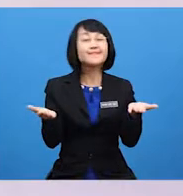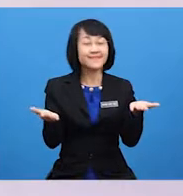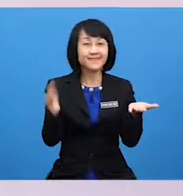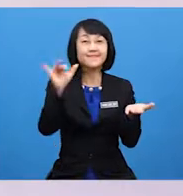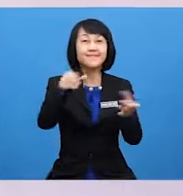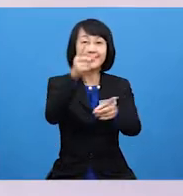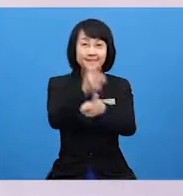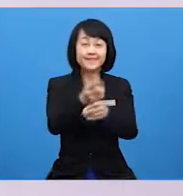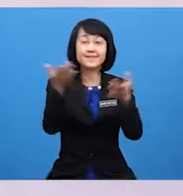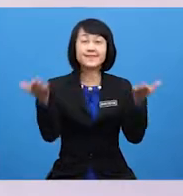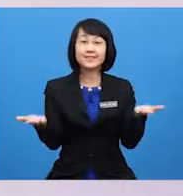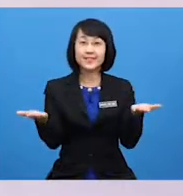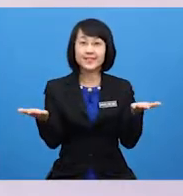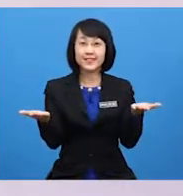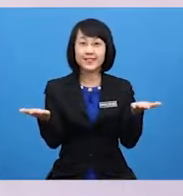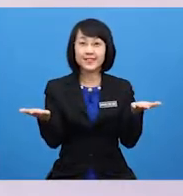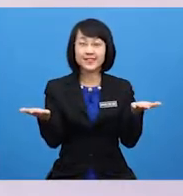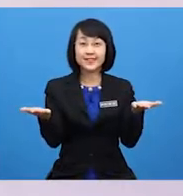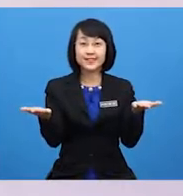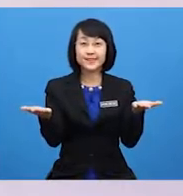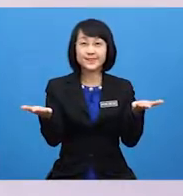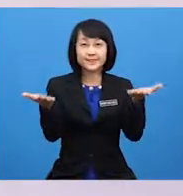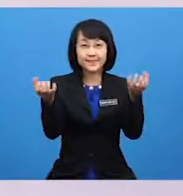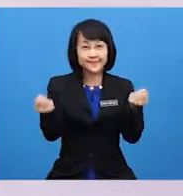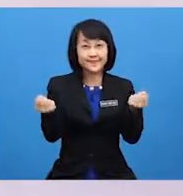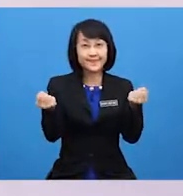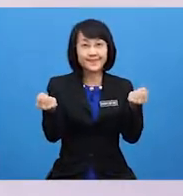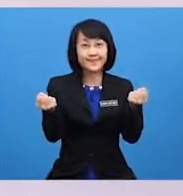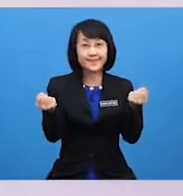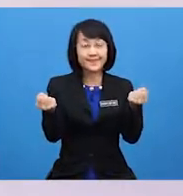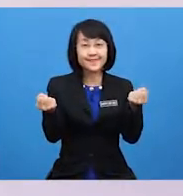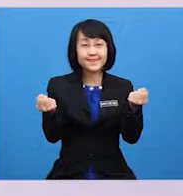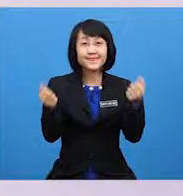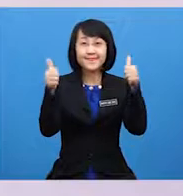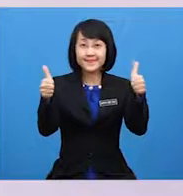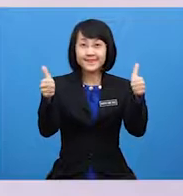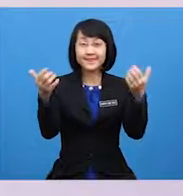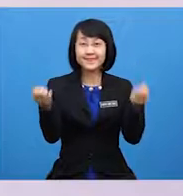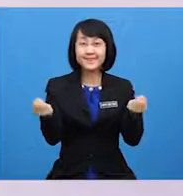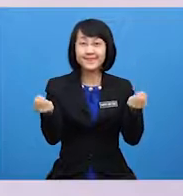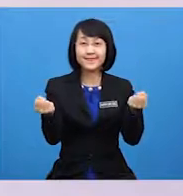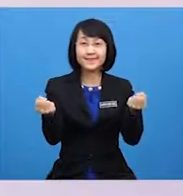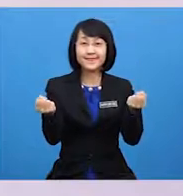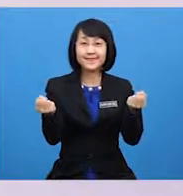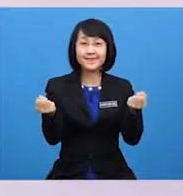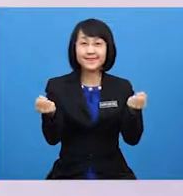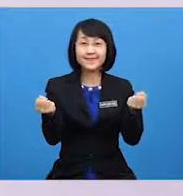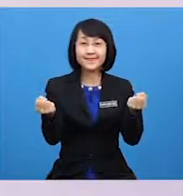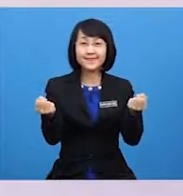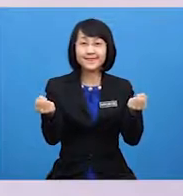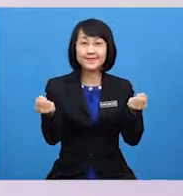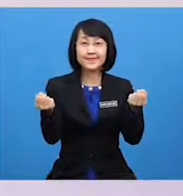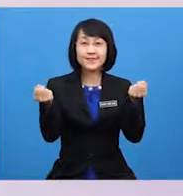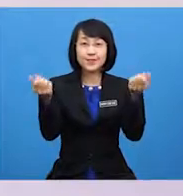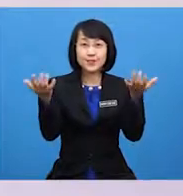that's right Then, make a fist Good job Now, release